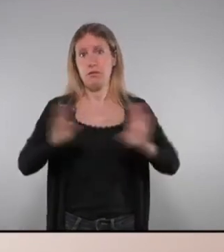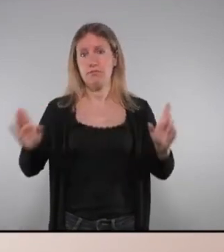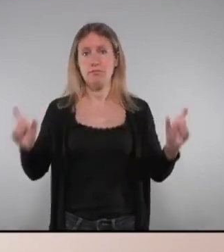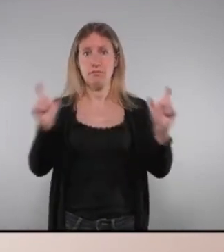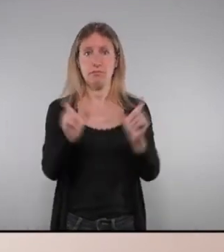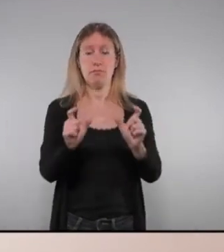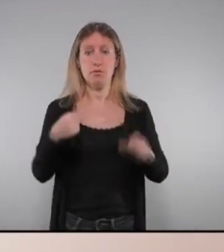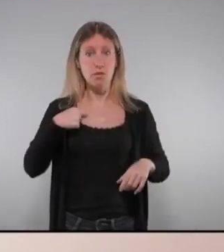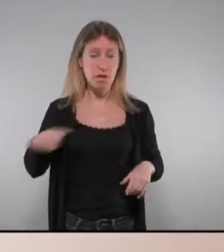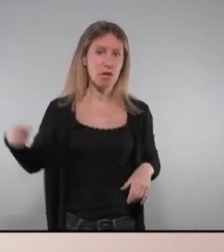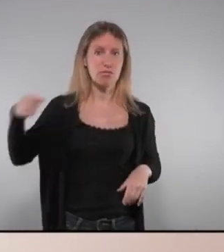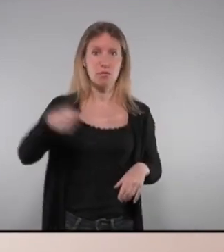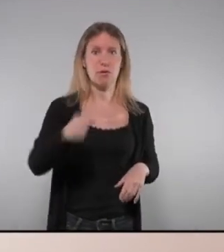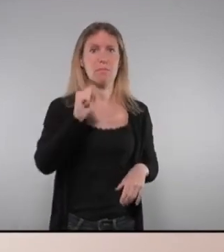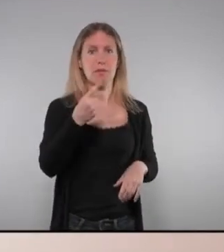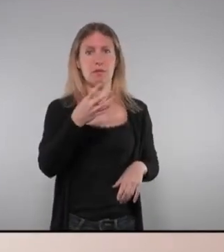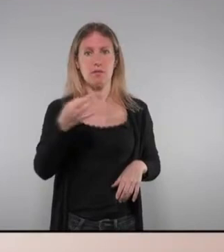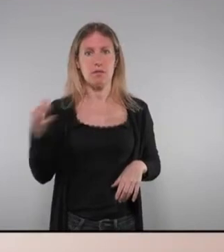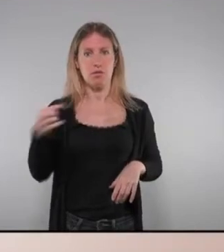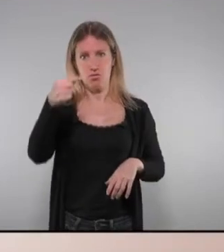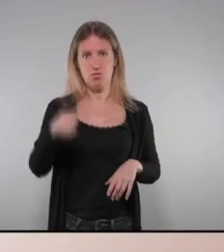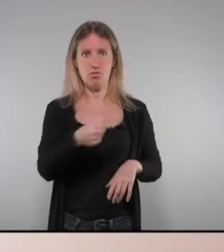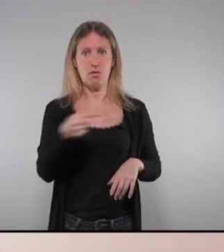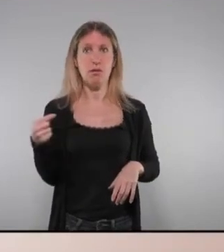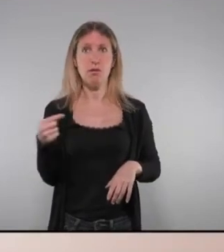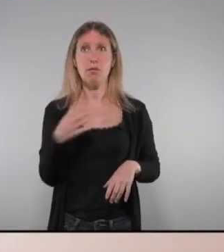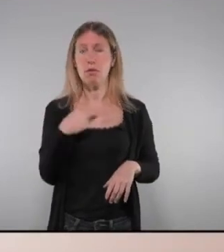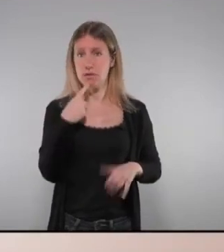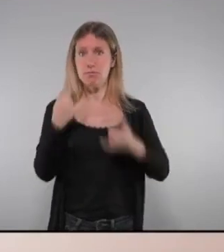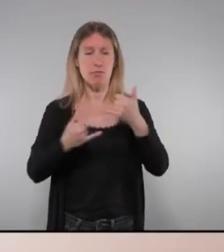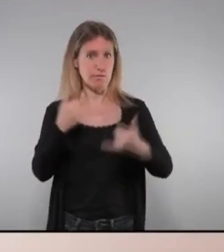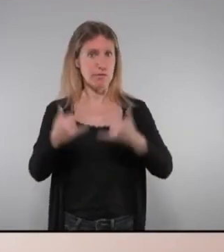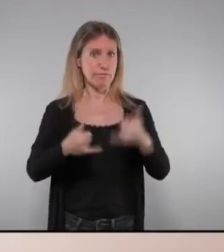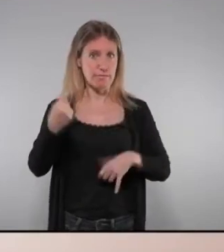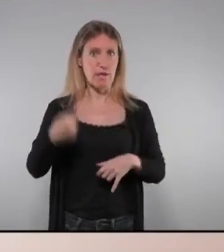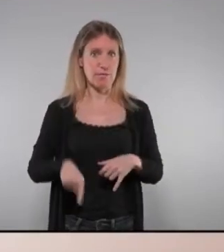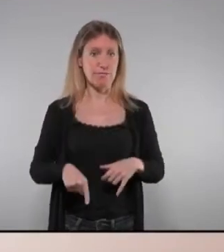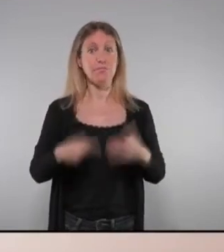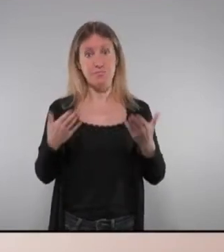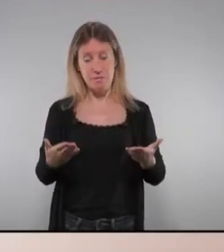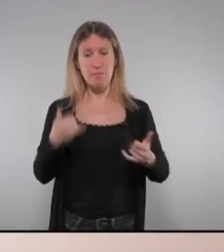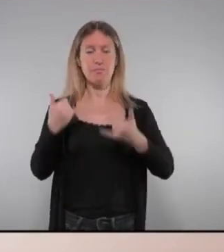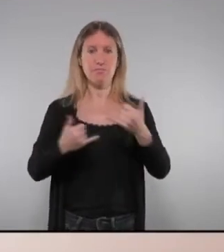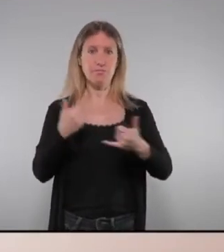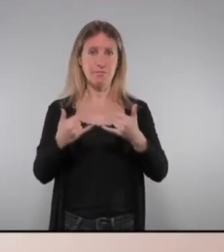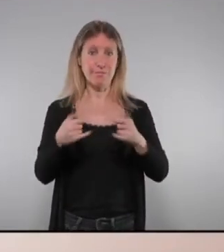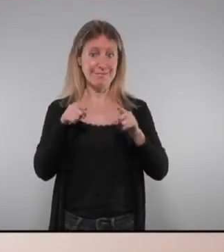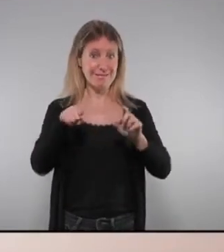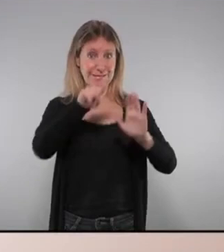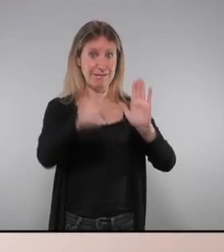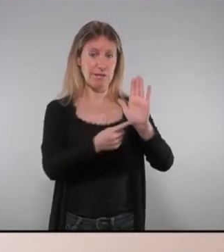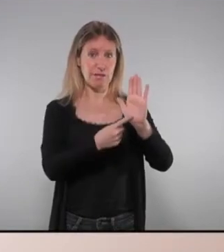i n'aportem 1.400 en total per tant tenim un problema llavors clar tenim un problema amb aquestes